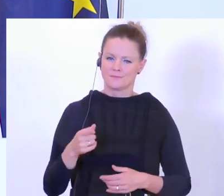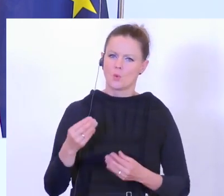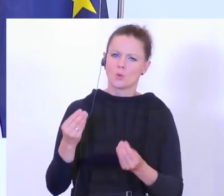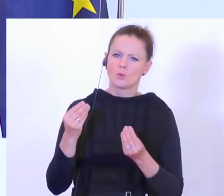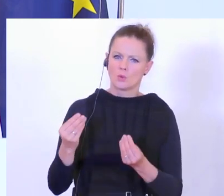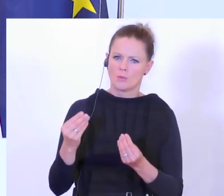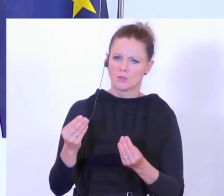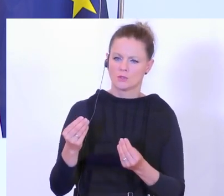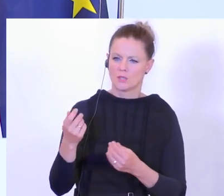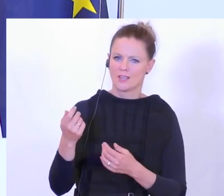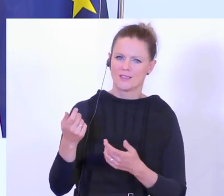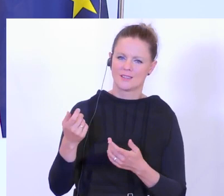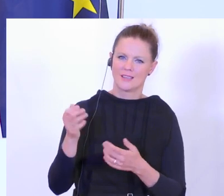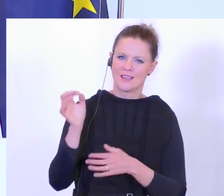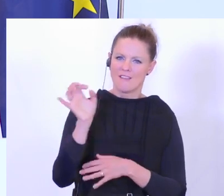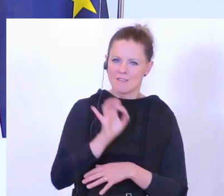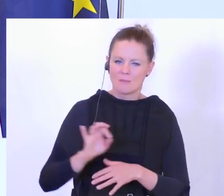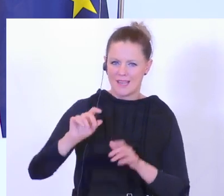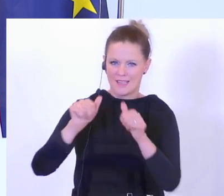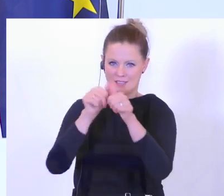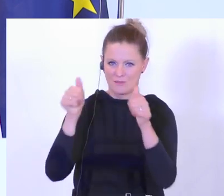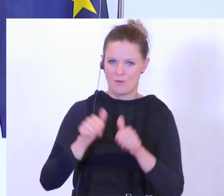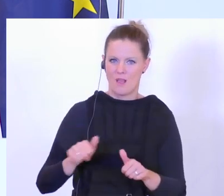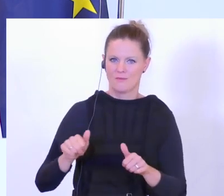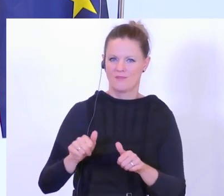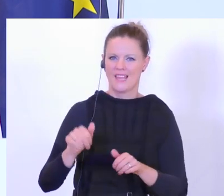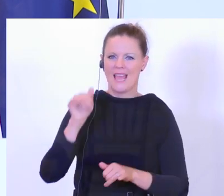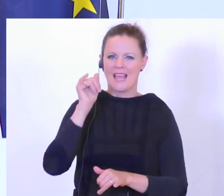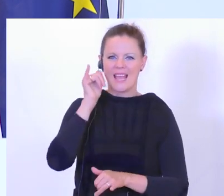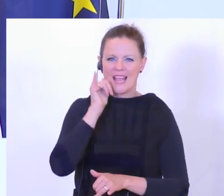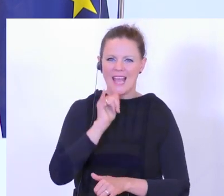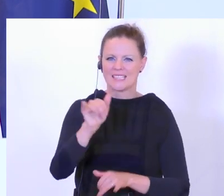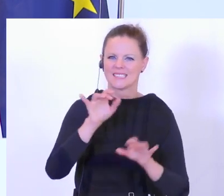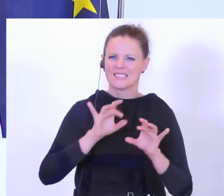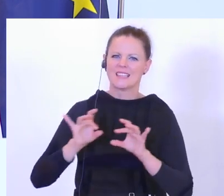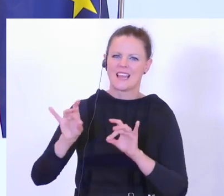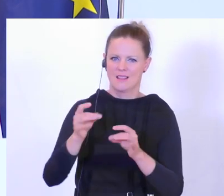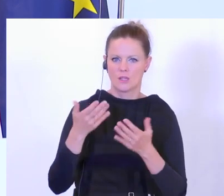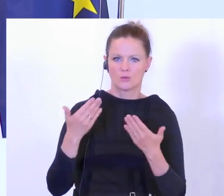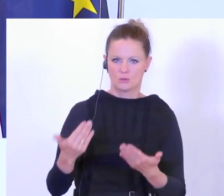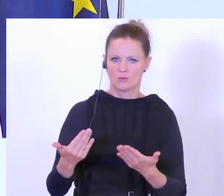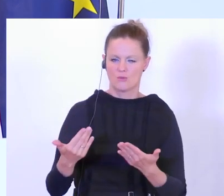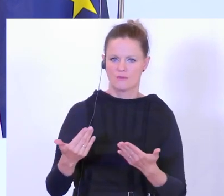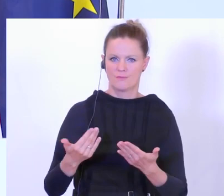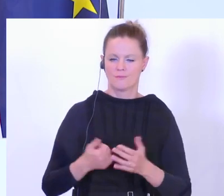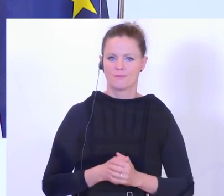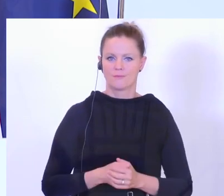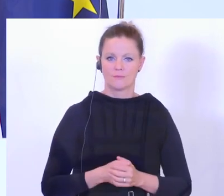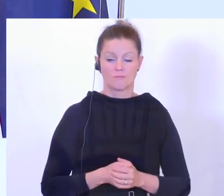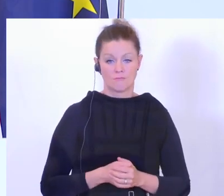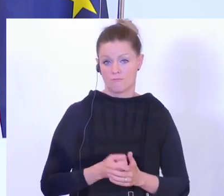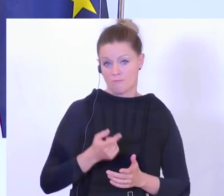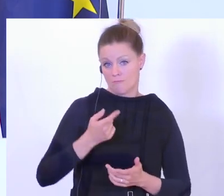Deliktsformen, die reisende Täterschaften bedingen. Und selbstverständlich